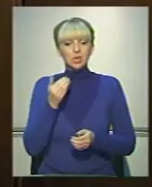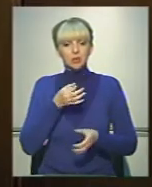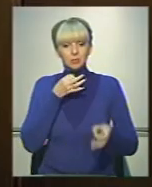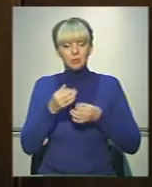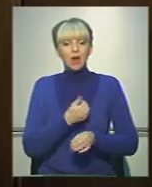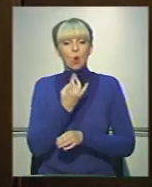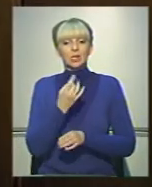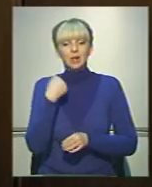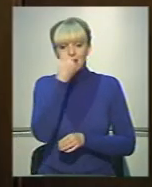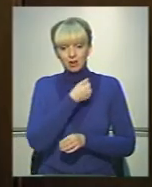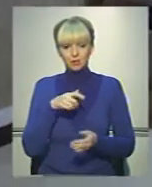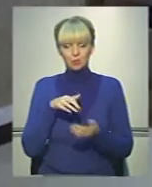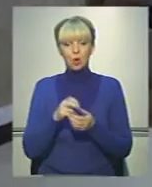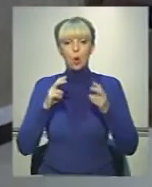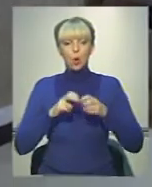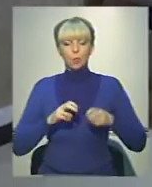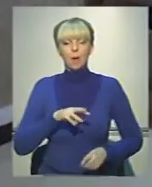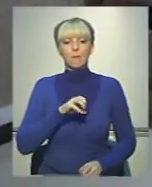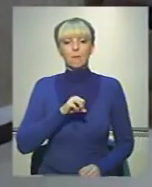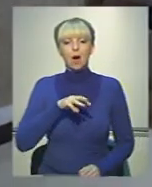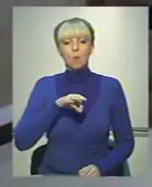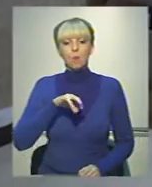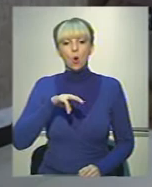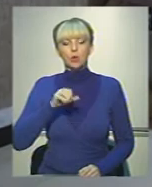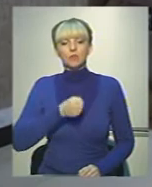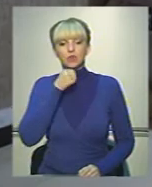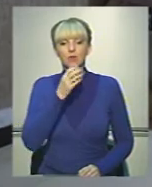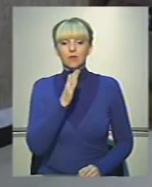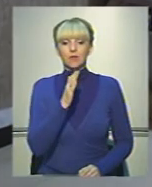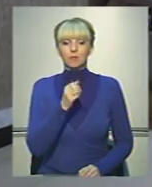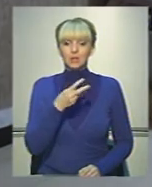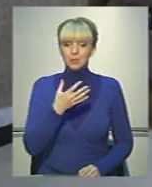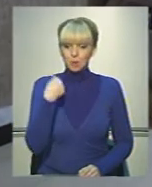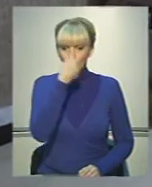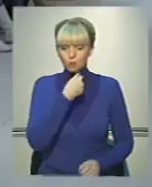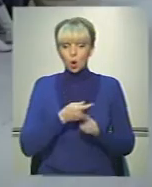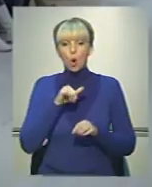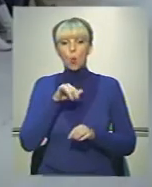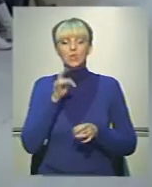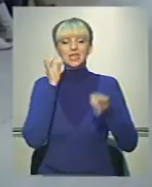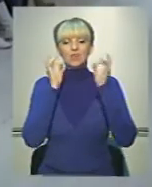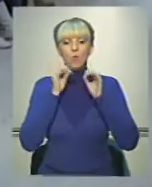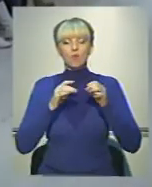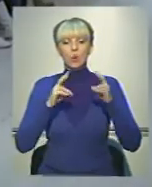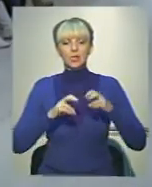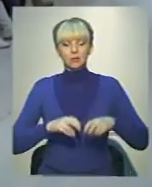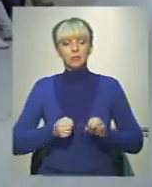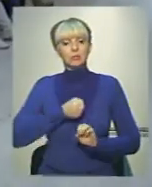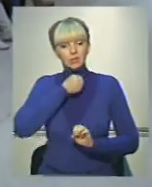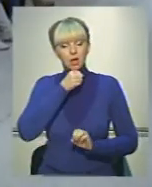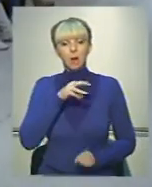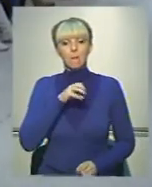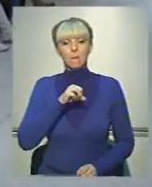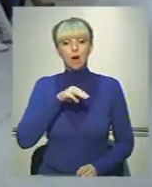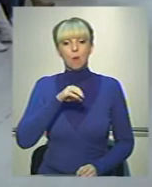хоча б раз на рік проходити обстеження у мамологів. Для жінок віком від 35 років це ультразвукова діагностика. Для старших –